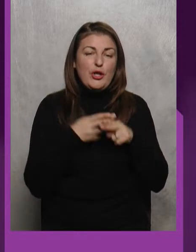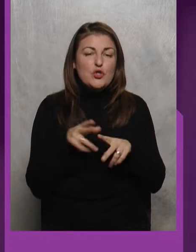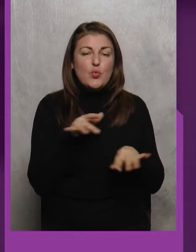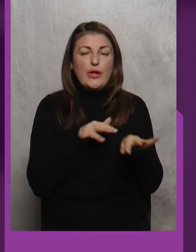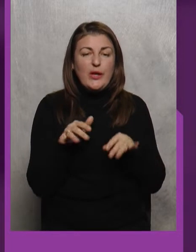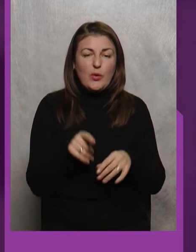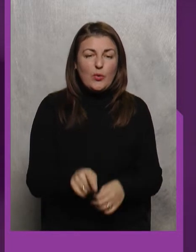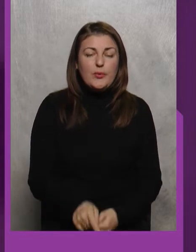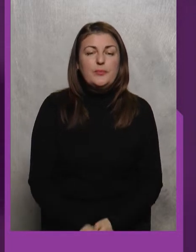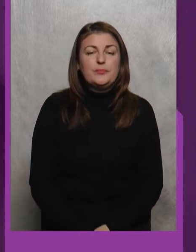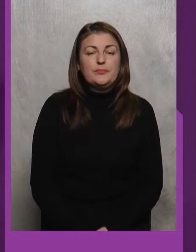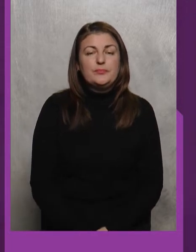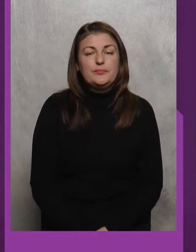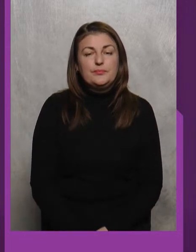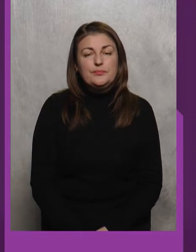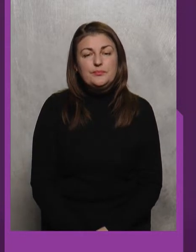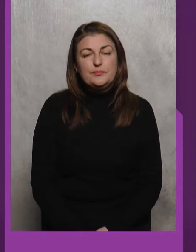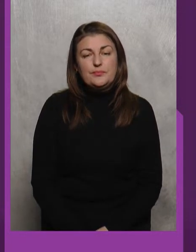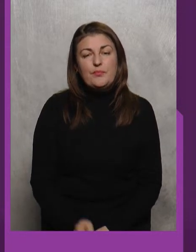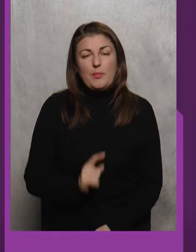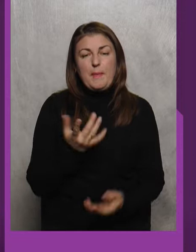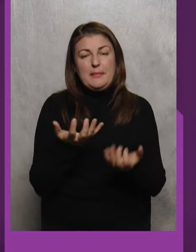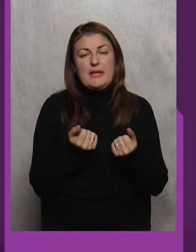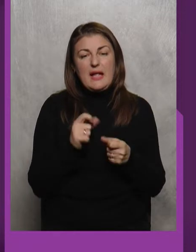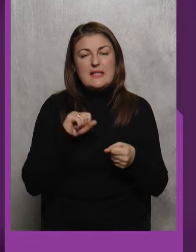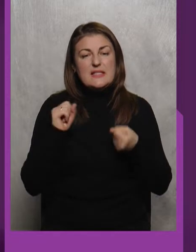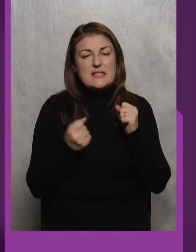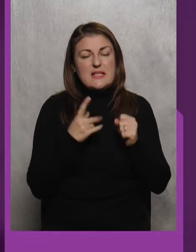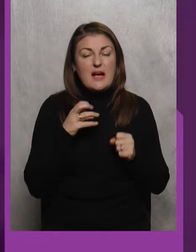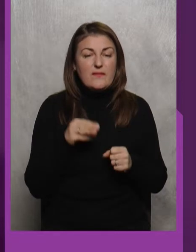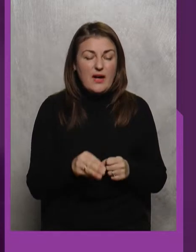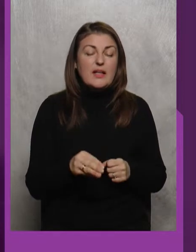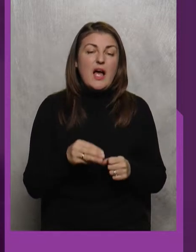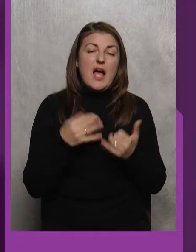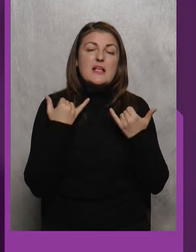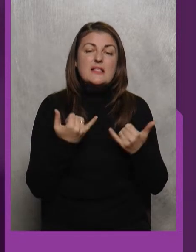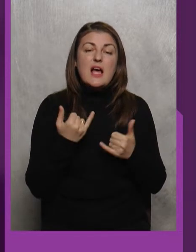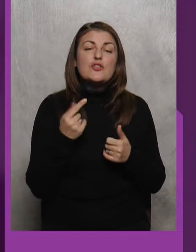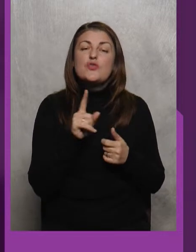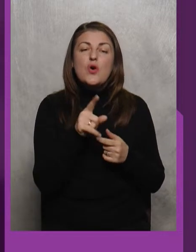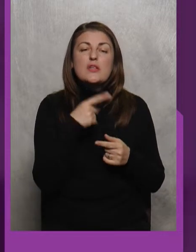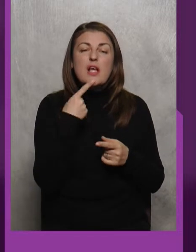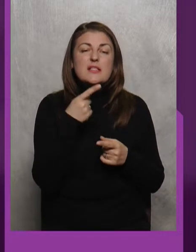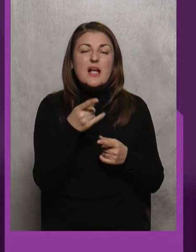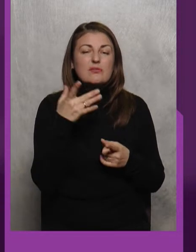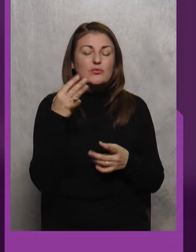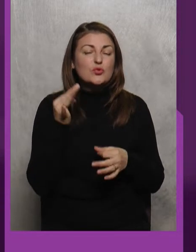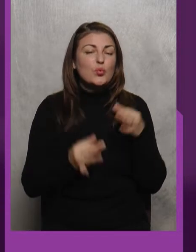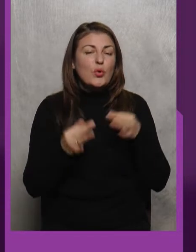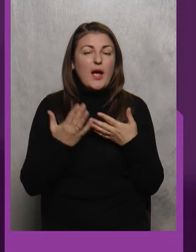Либо Міняти Захват Зараз Що Констатував Суддя